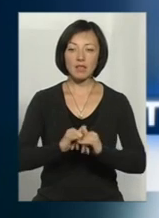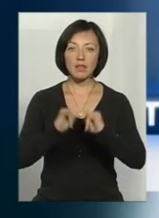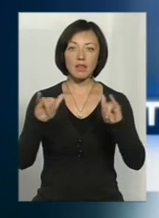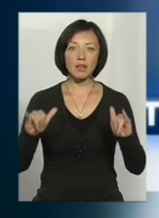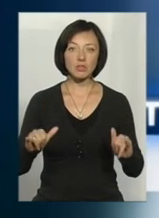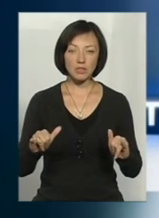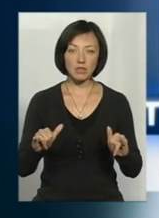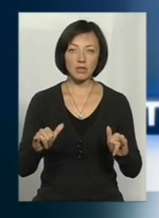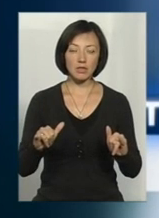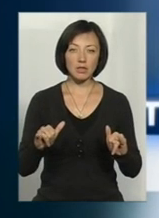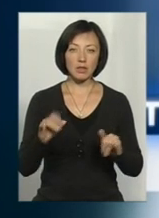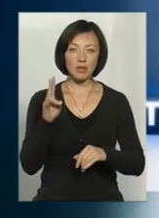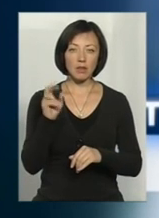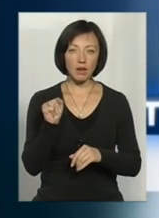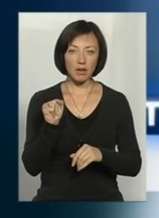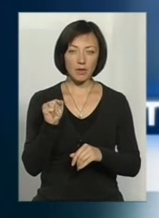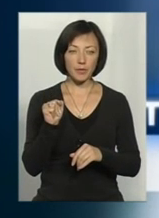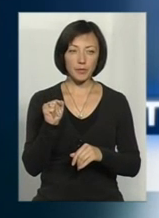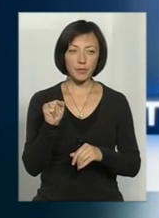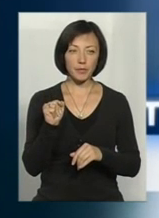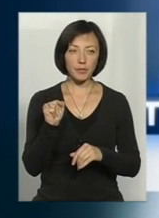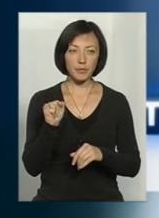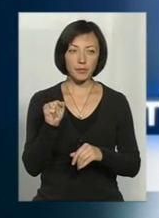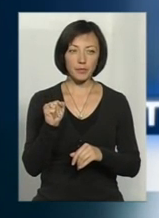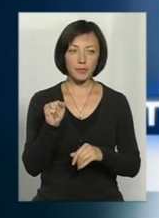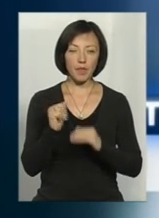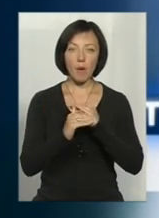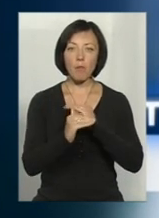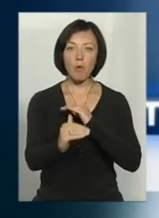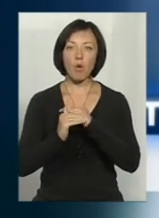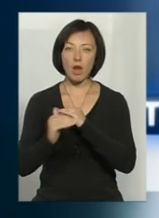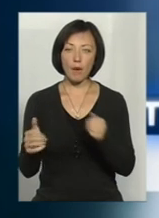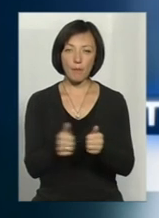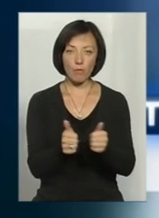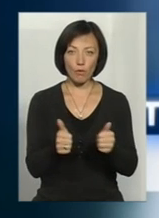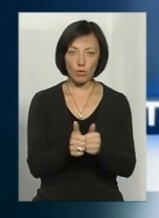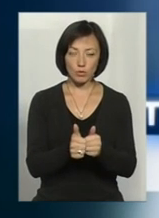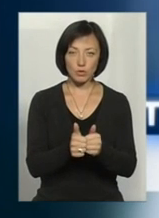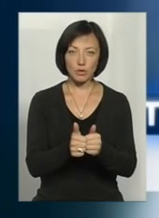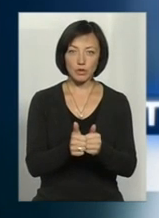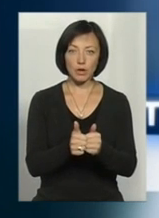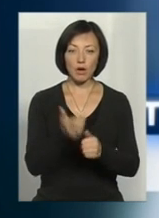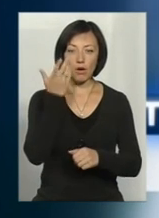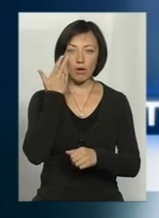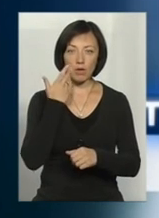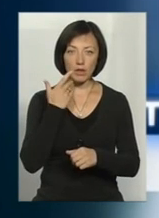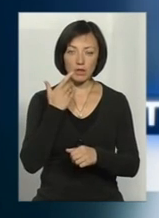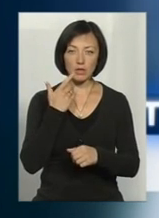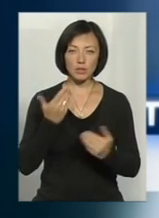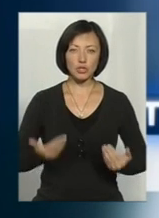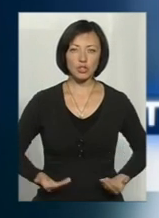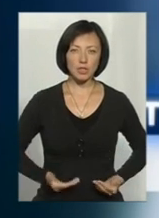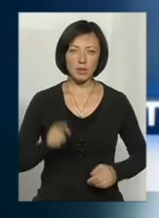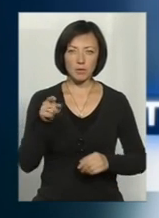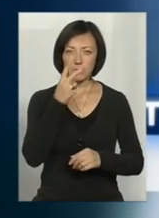відстрілялися і на поля, які знаходяться поруч. При спілкуванні з жителями регіони, які там